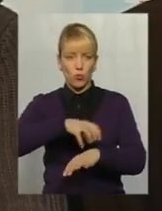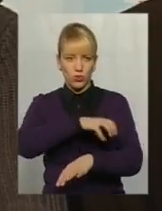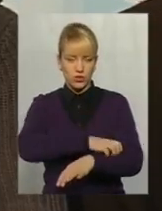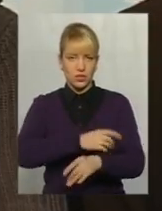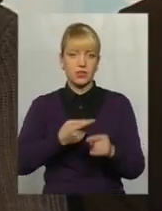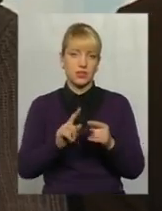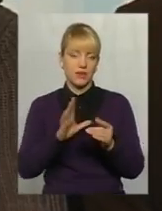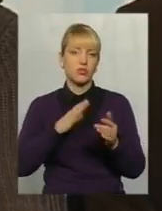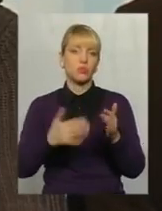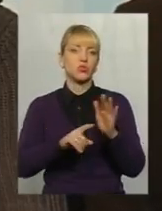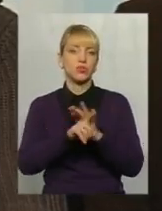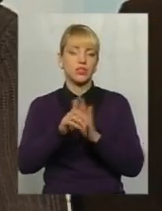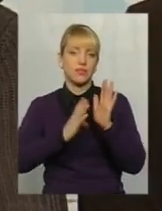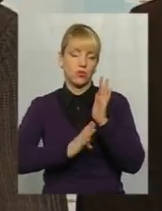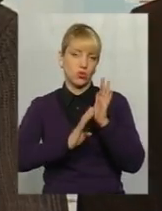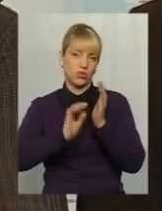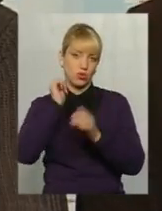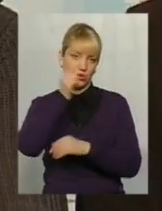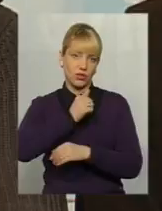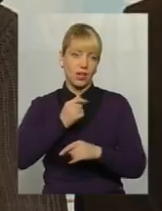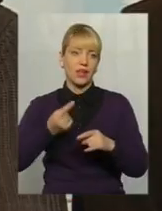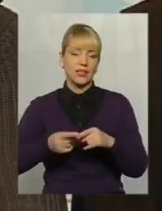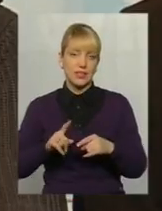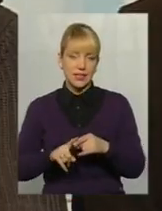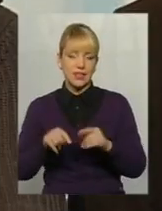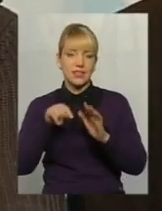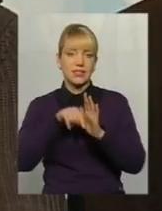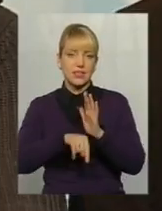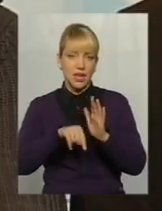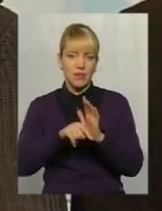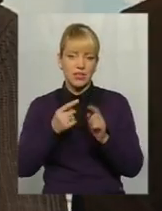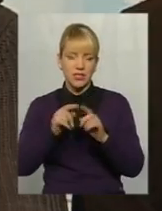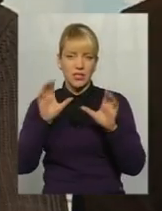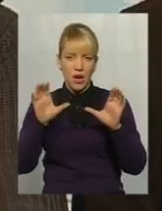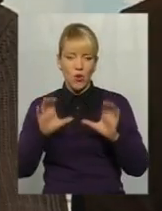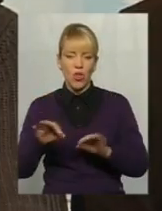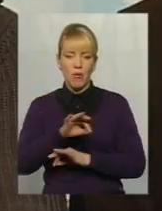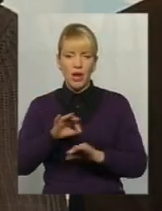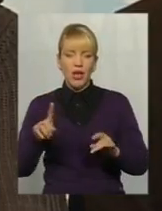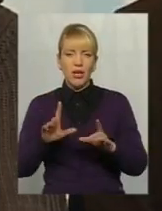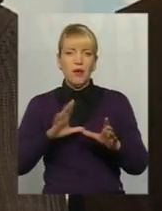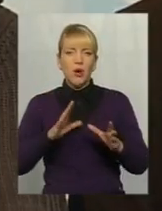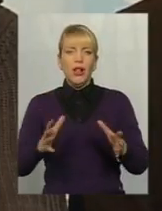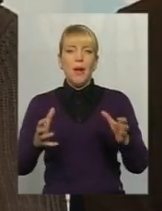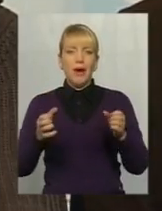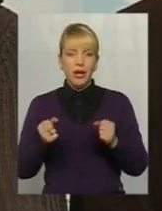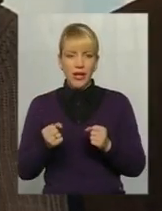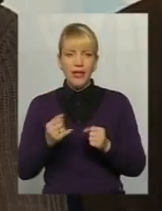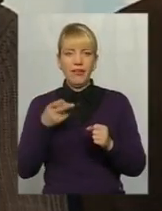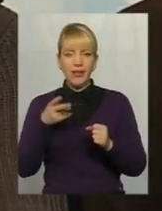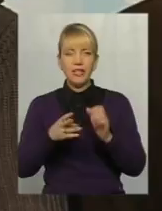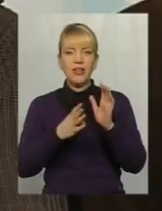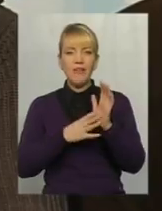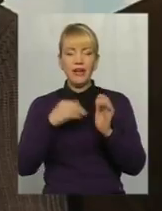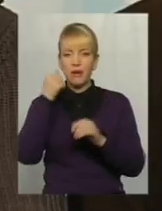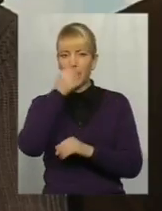роках. Це саме ці законопроекти, які були прийняті в 2009